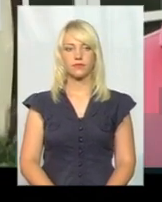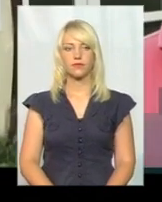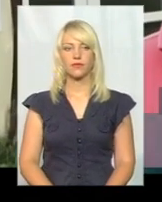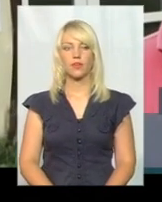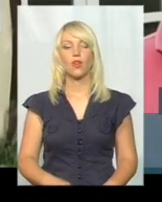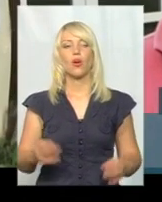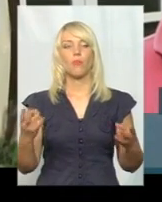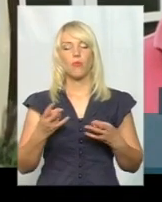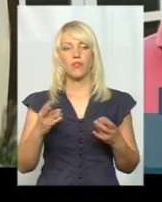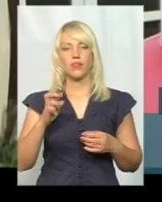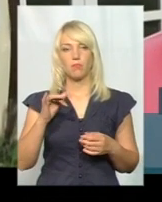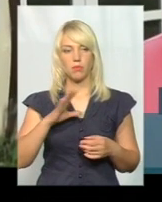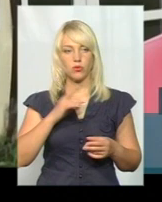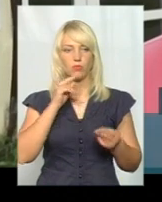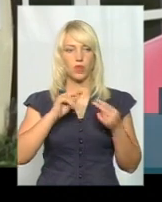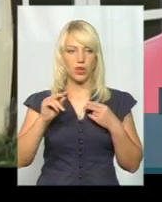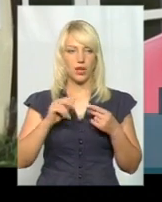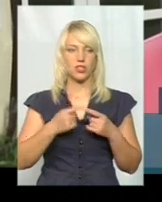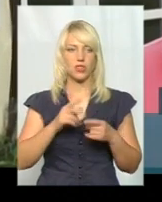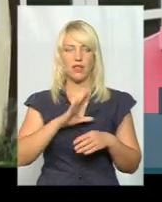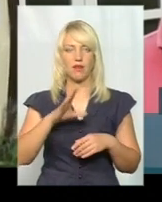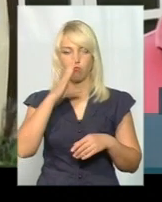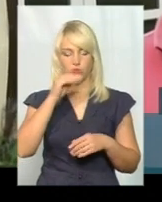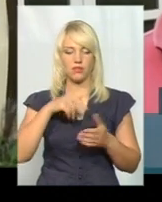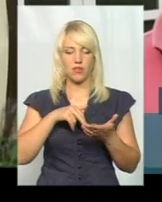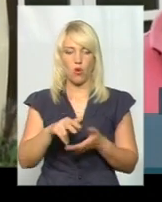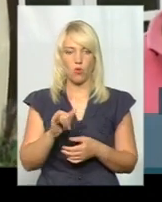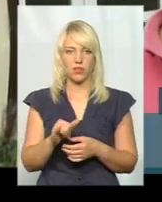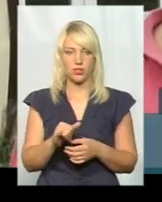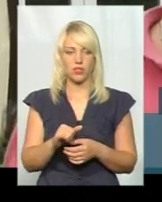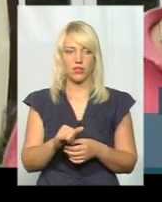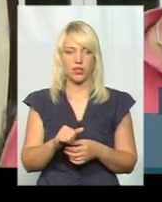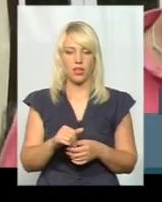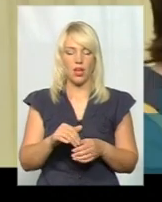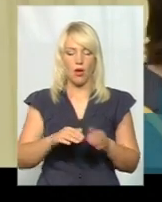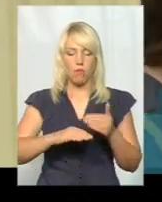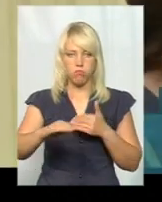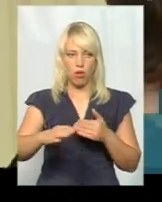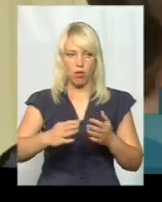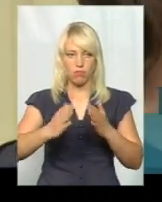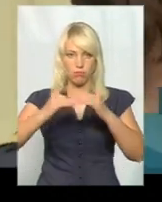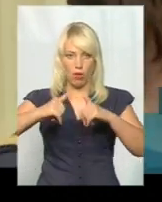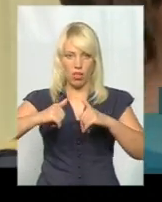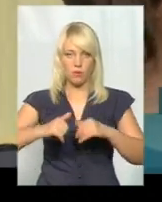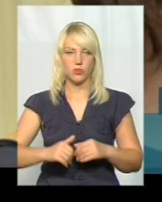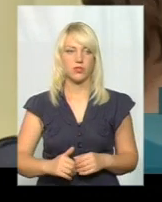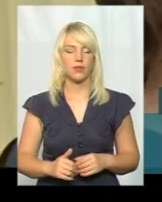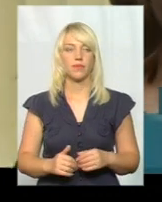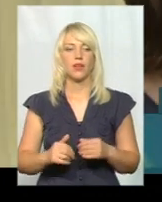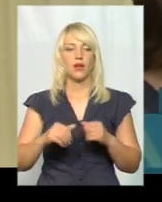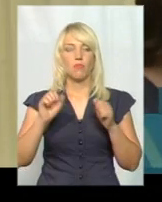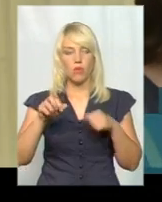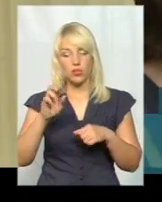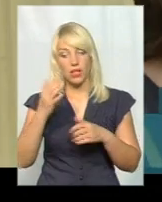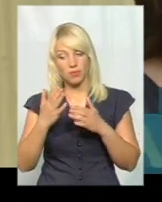Повинна би була покращитися, в маршрутку заходити і проламувати пол ногами. Що може, треба було б підвищити за